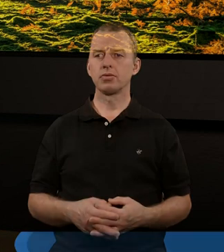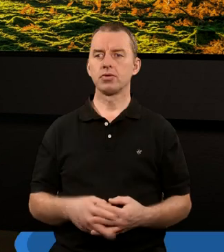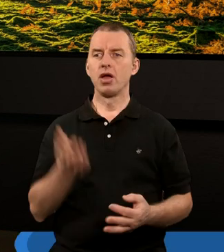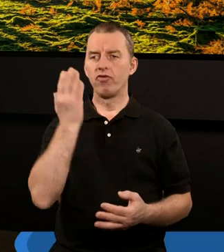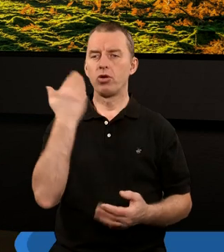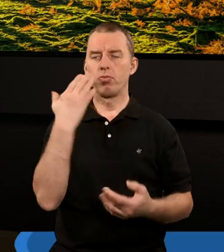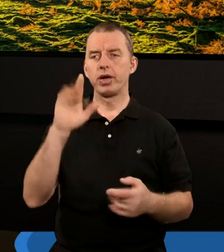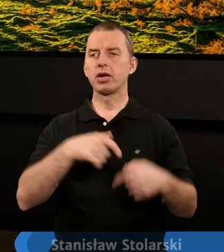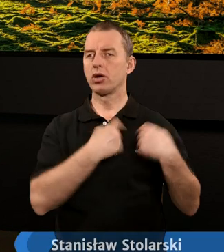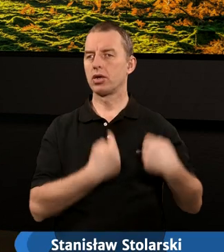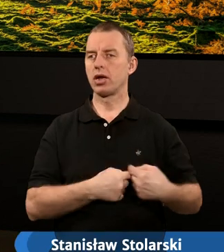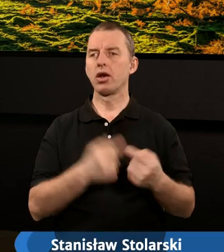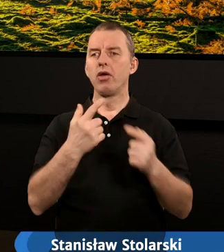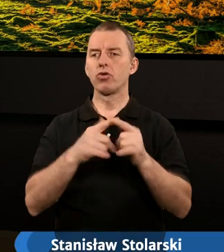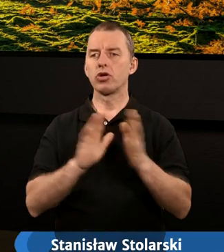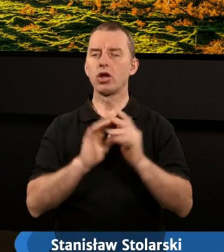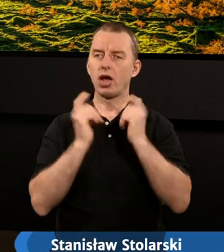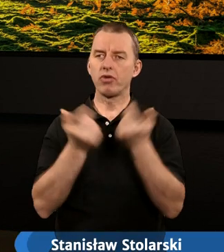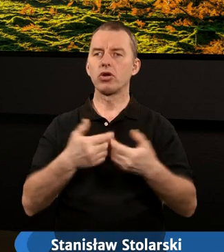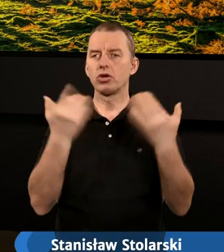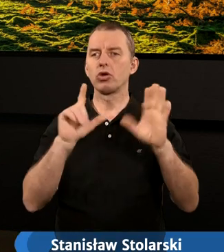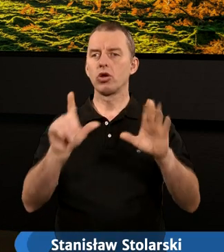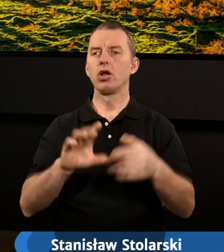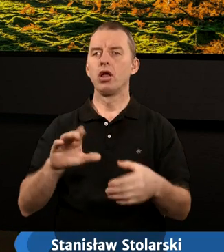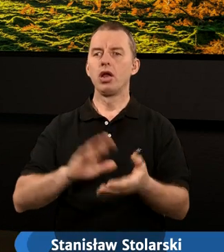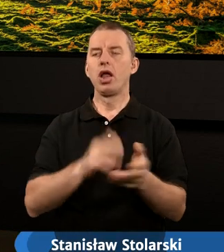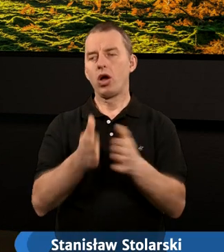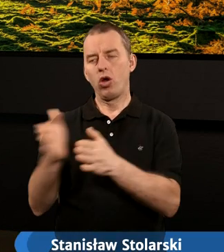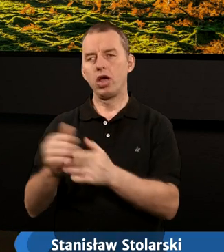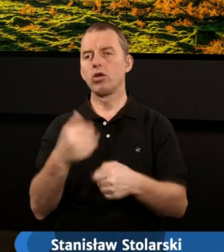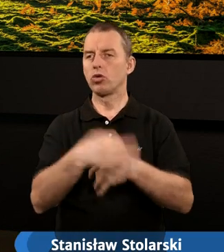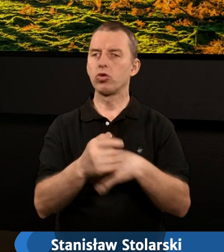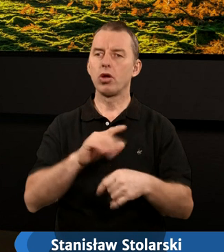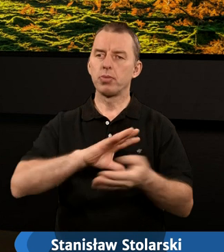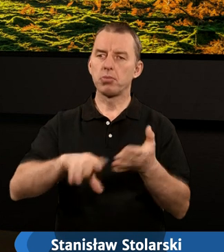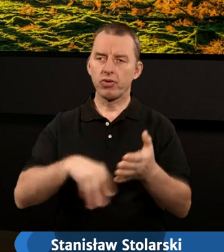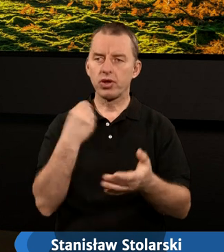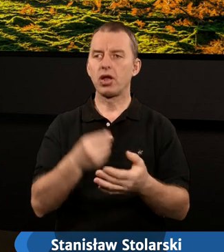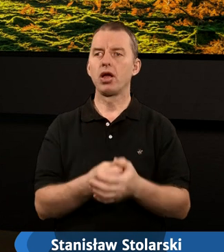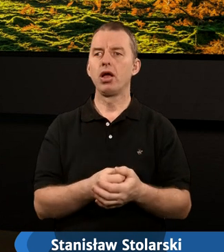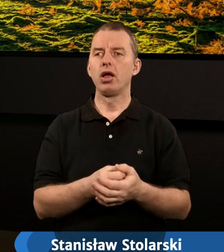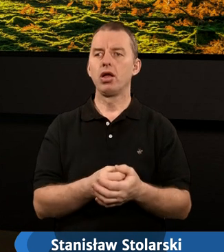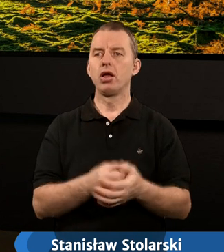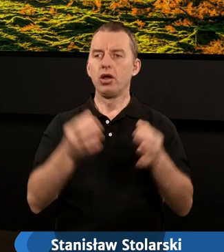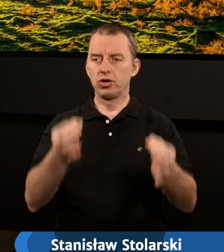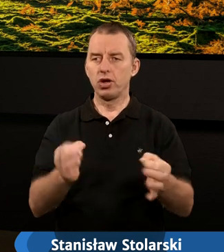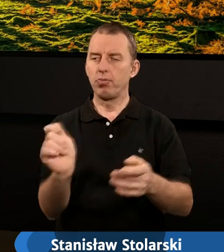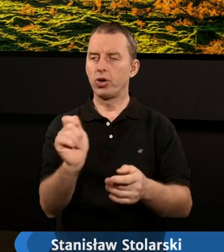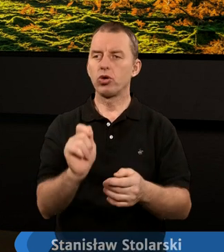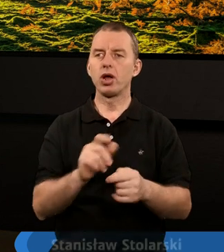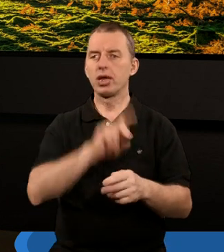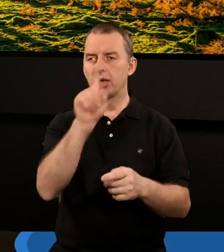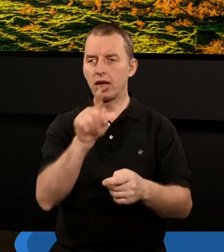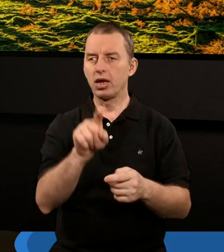Witam bardzo serdecznie w Kościel Adwentystów Dnia Siódmego na kolejnym wspólnym studium Pisma Świętego. Dzisiaj poruszymy